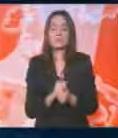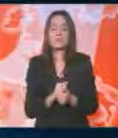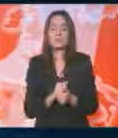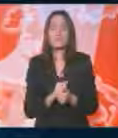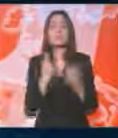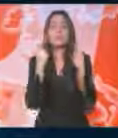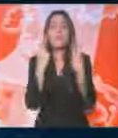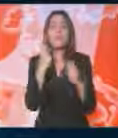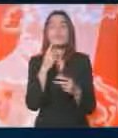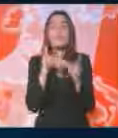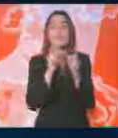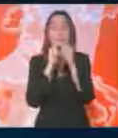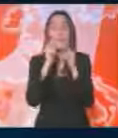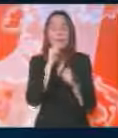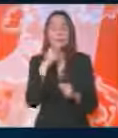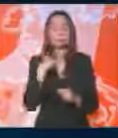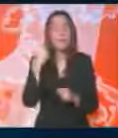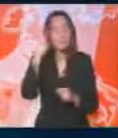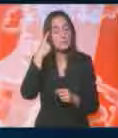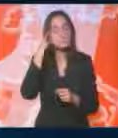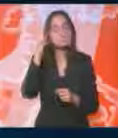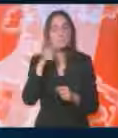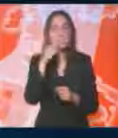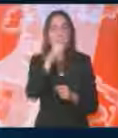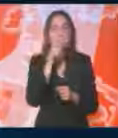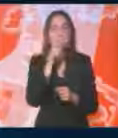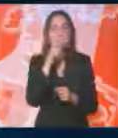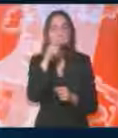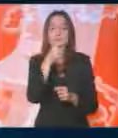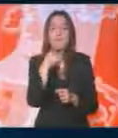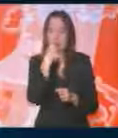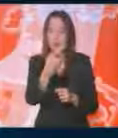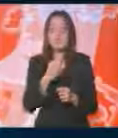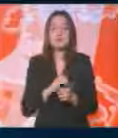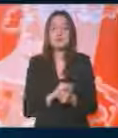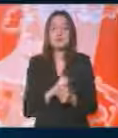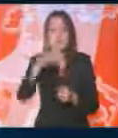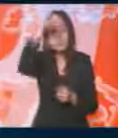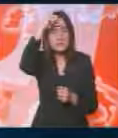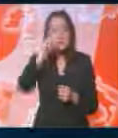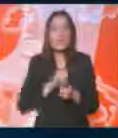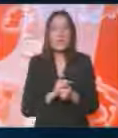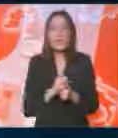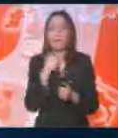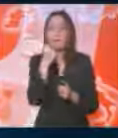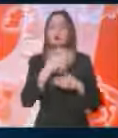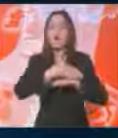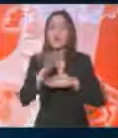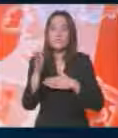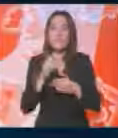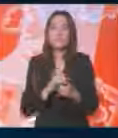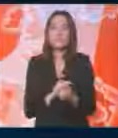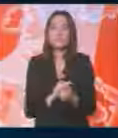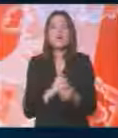Bitno je u pregovorima i nadam se da će državna sekretarica to i reći, da Srbija kaže otvoreno